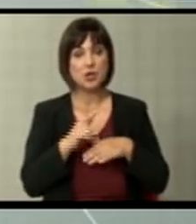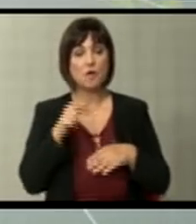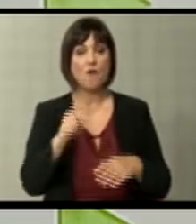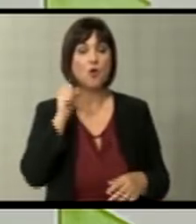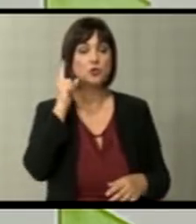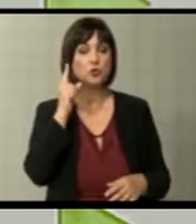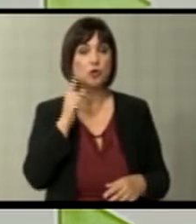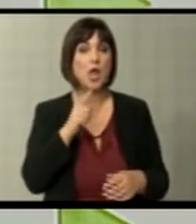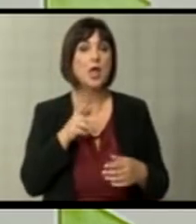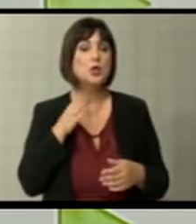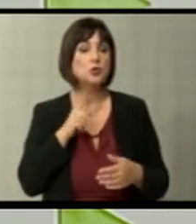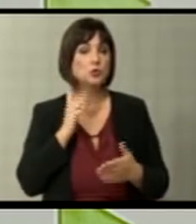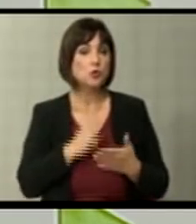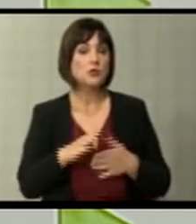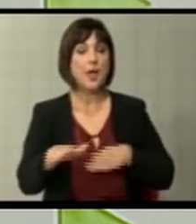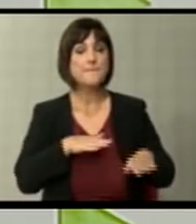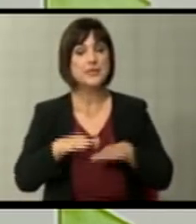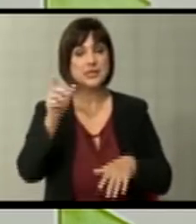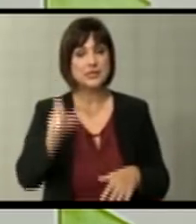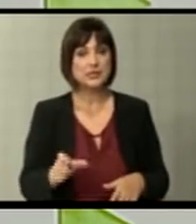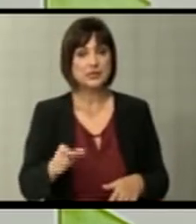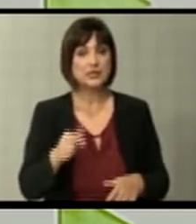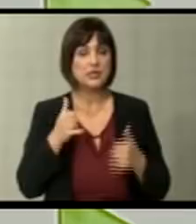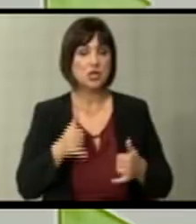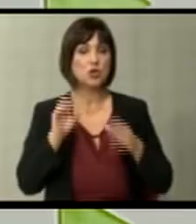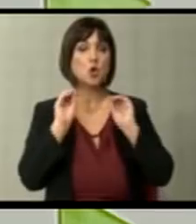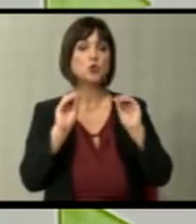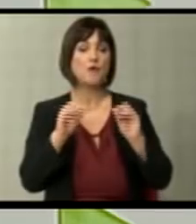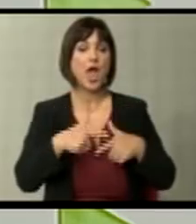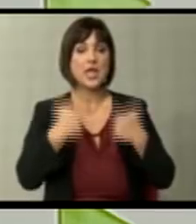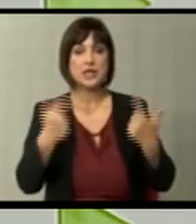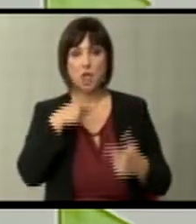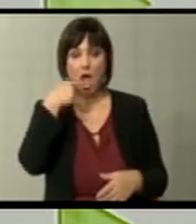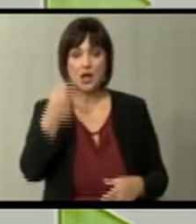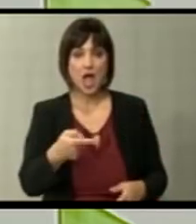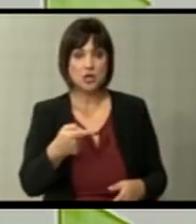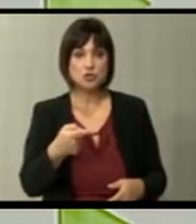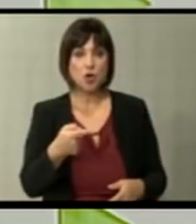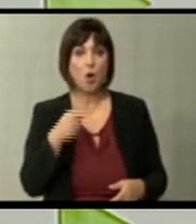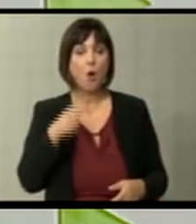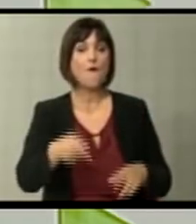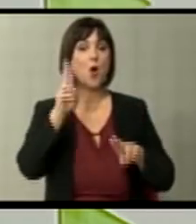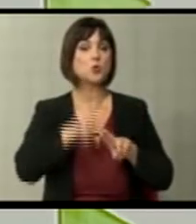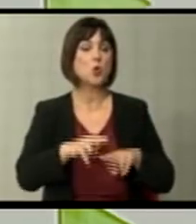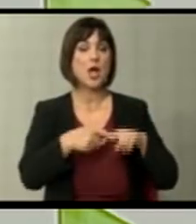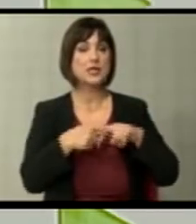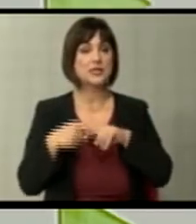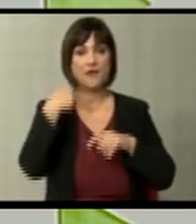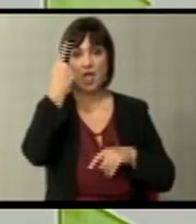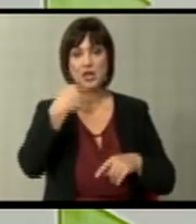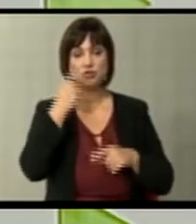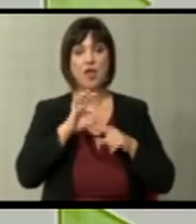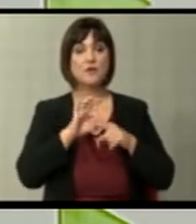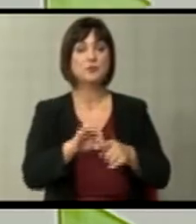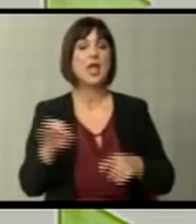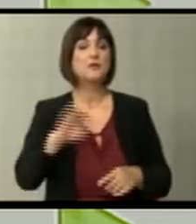овој случај, дури и министрите, денадешниот совет, јасно кажа дека оваа одлука ќе зависни лично од лидерите